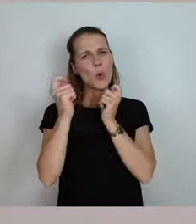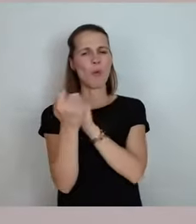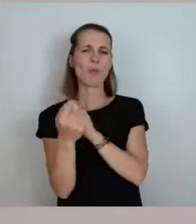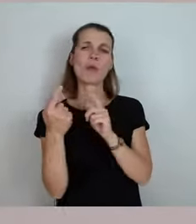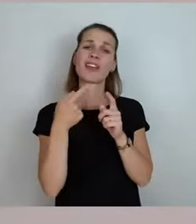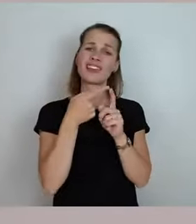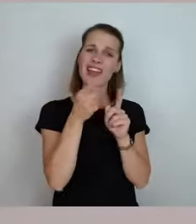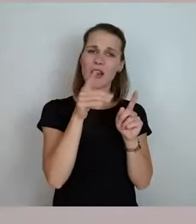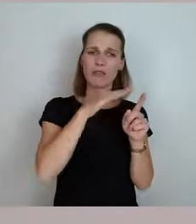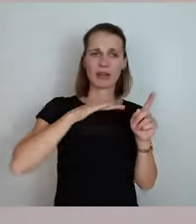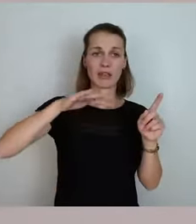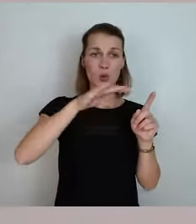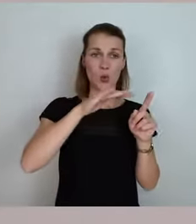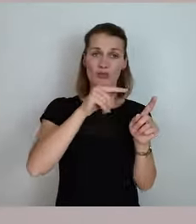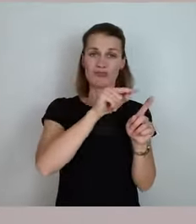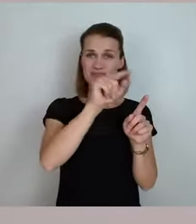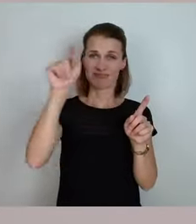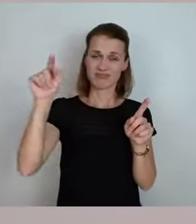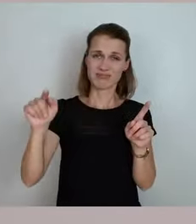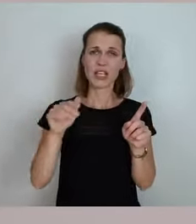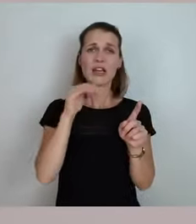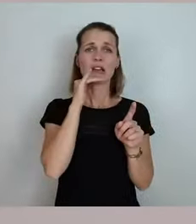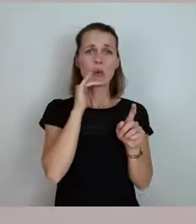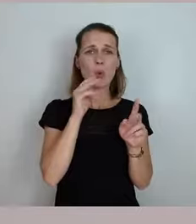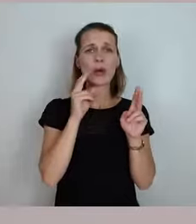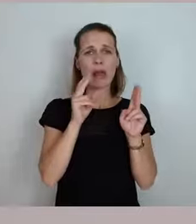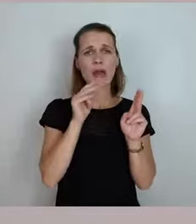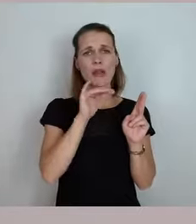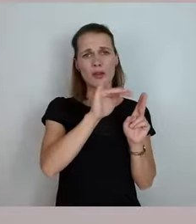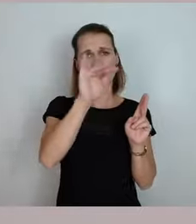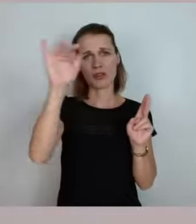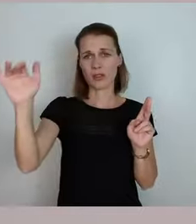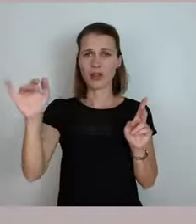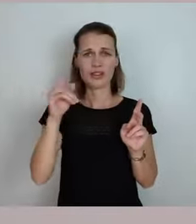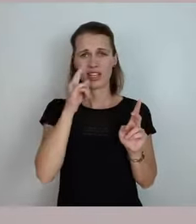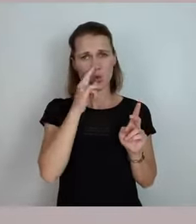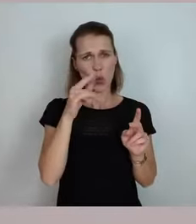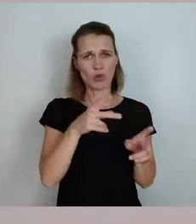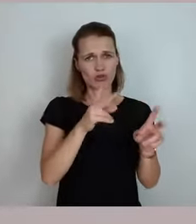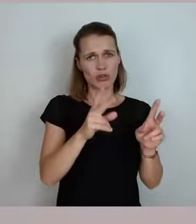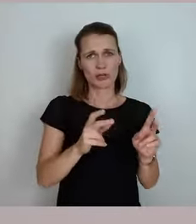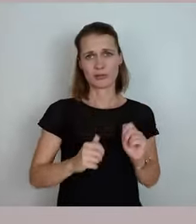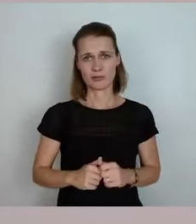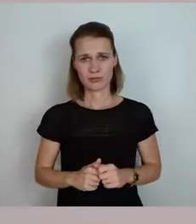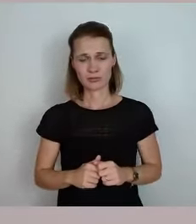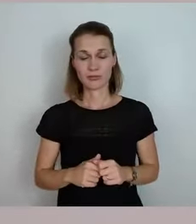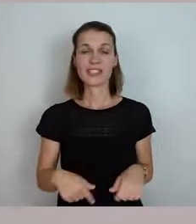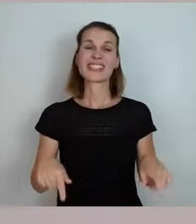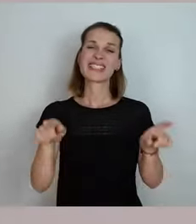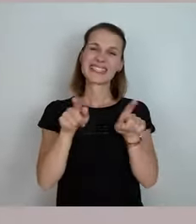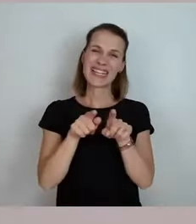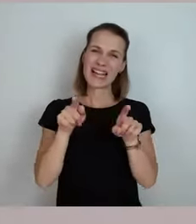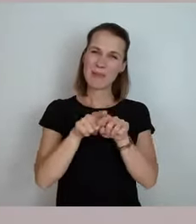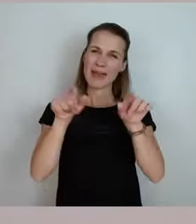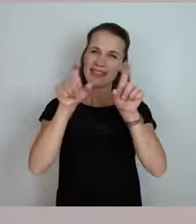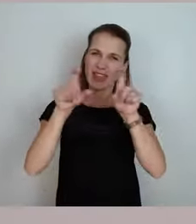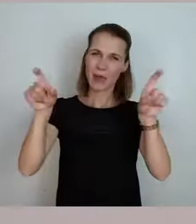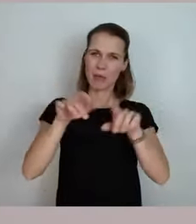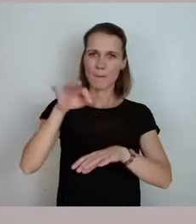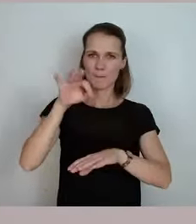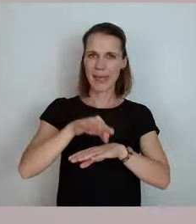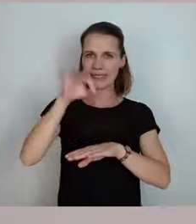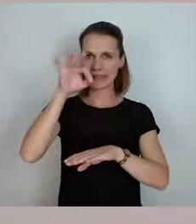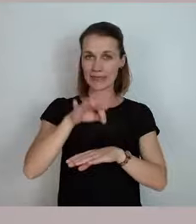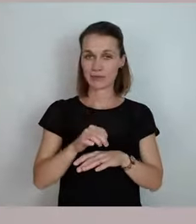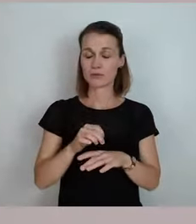auch da die Lehrerstellen besetzt werden. Ähnlich ist es mit dem Thema Medizin. Das ist eines der großen